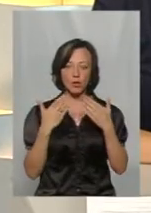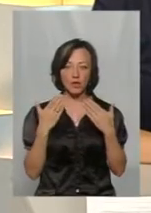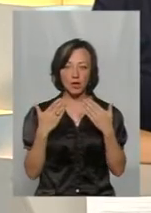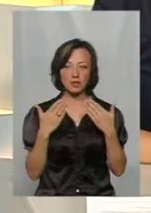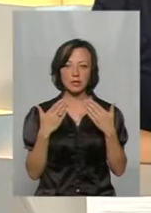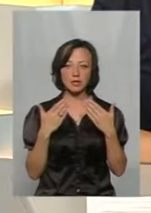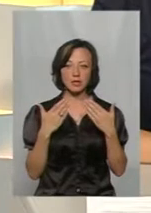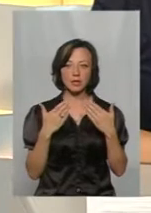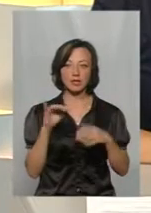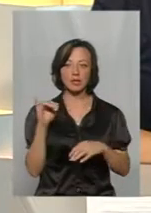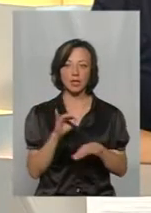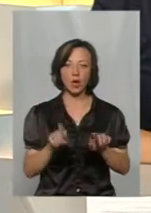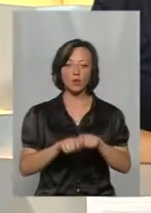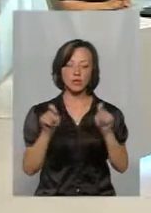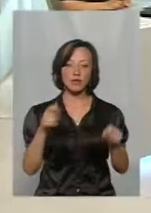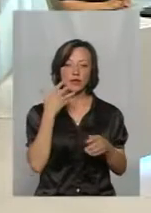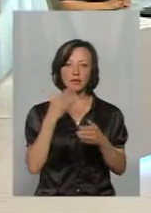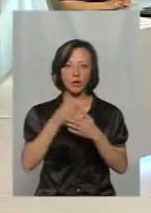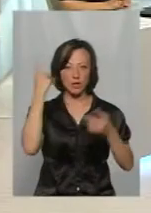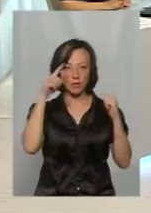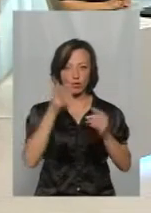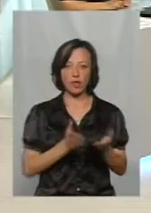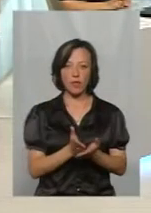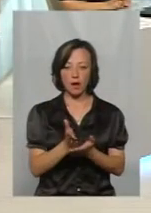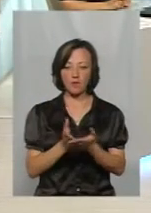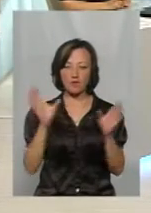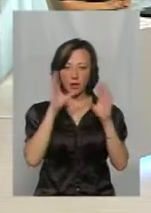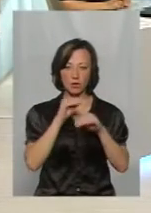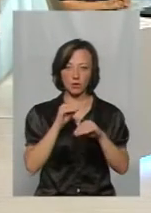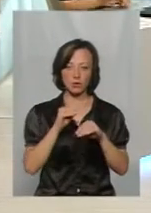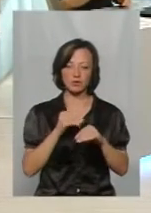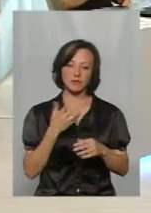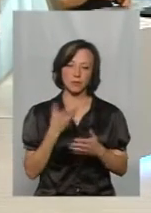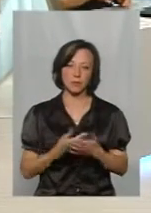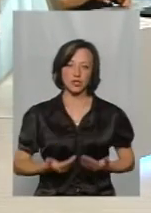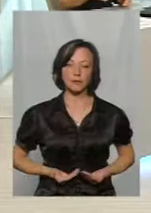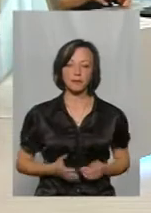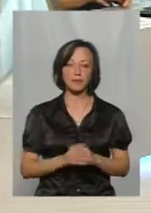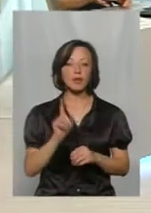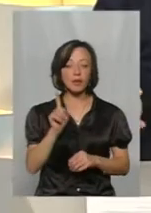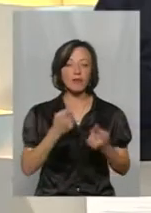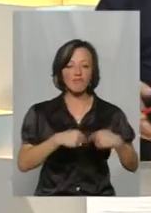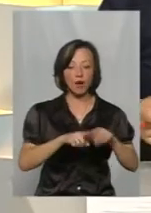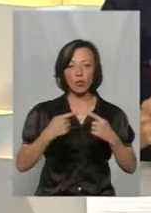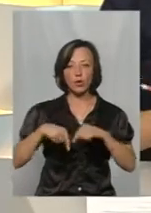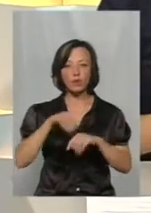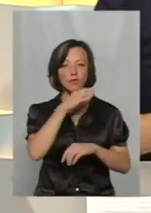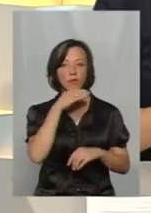і розкривали свої творчі напрямки, які не вдалося по всьому життю. До речі, факультетів багато.